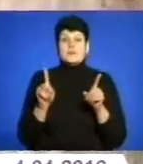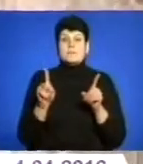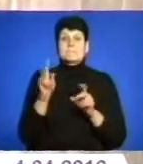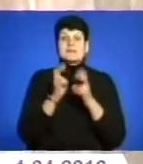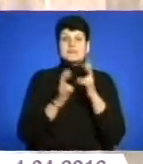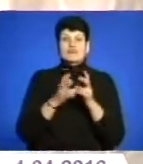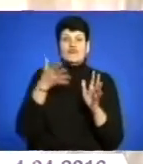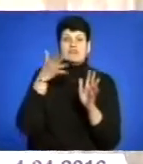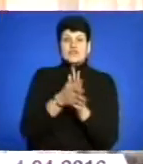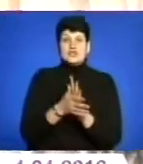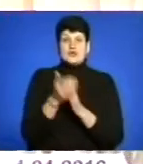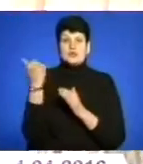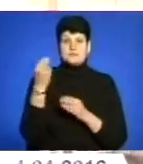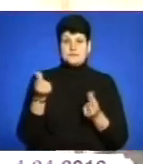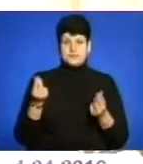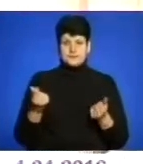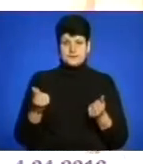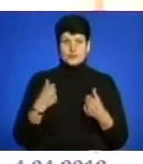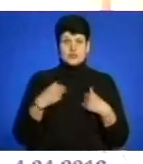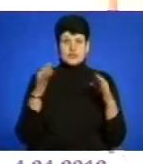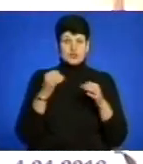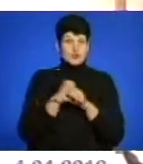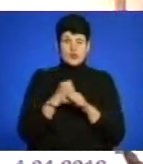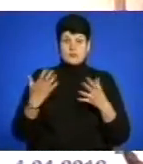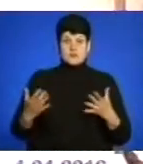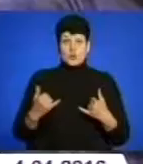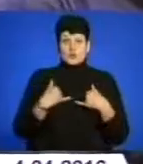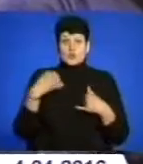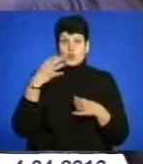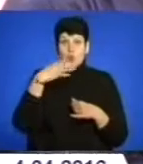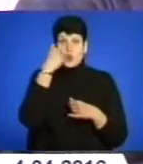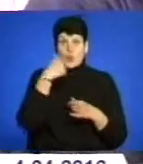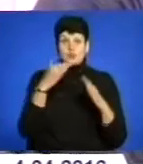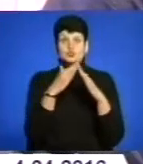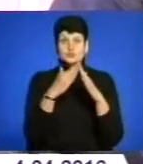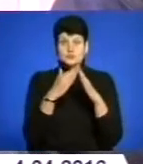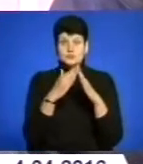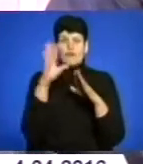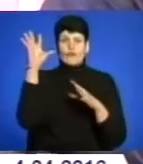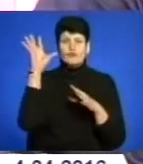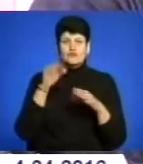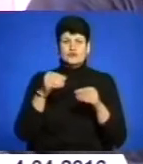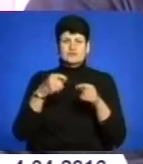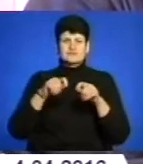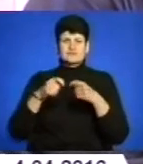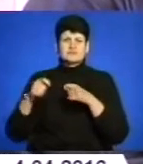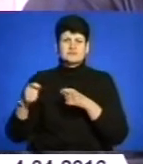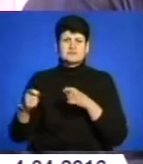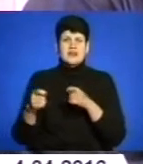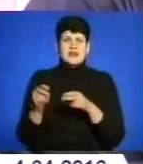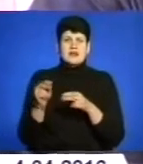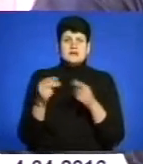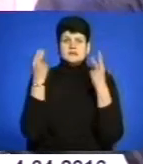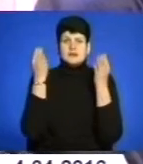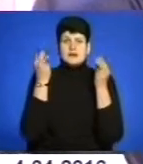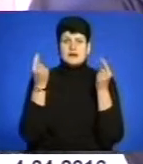витрачають їхню квартплату. У нас нічого не робить, 40 років вдома все гниле, ні капремонт